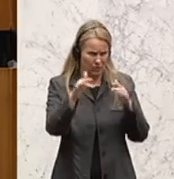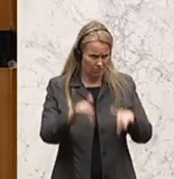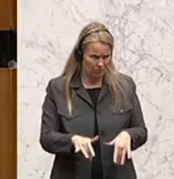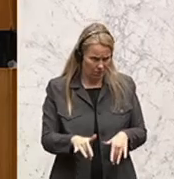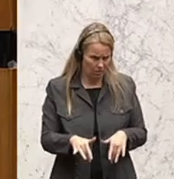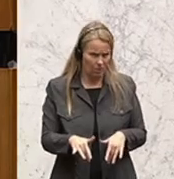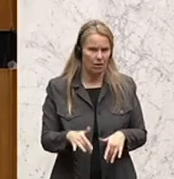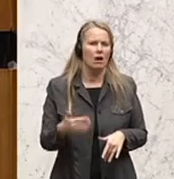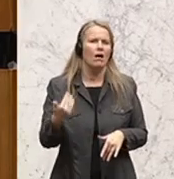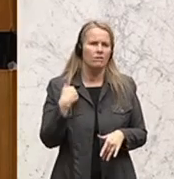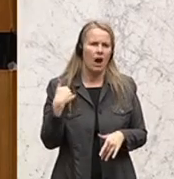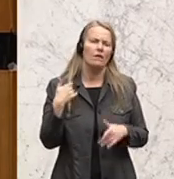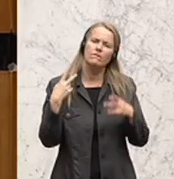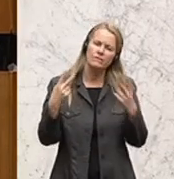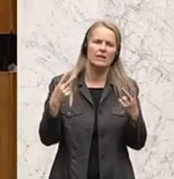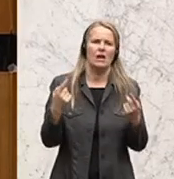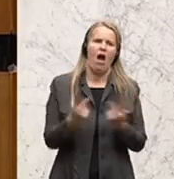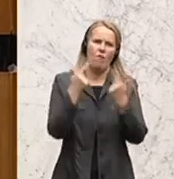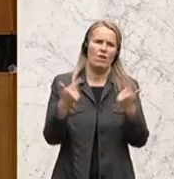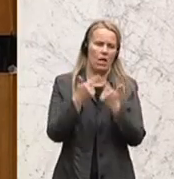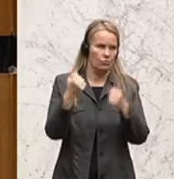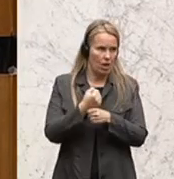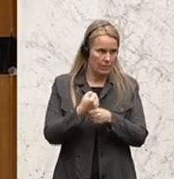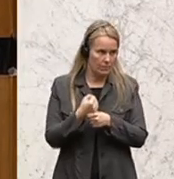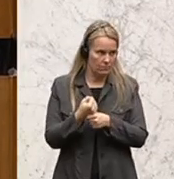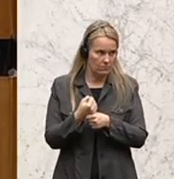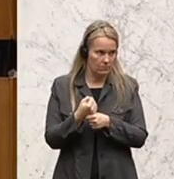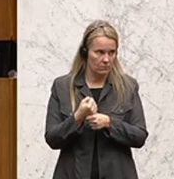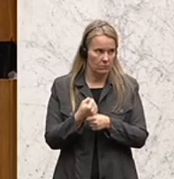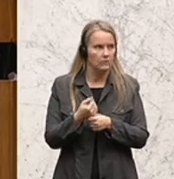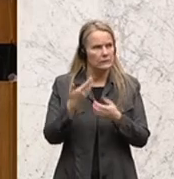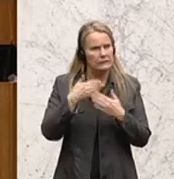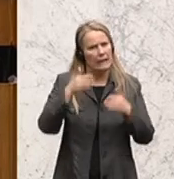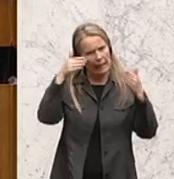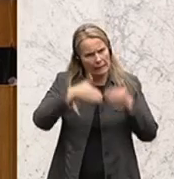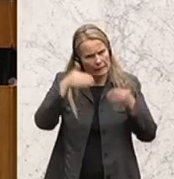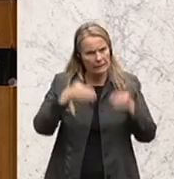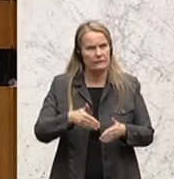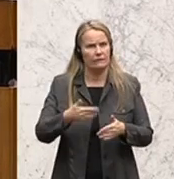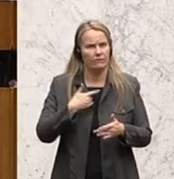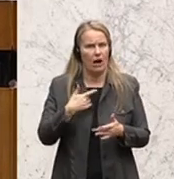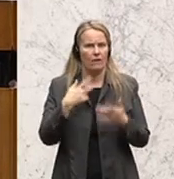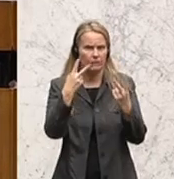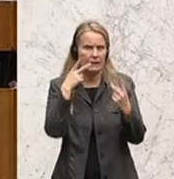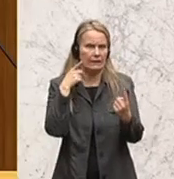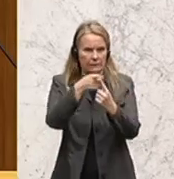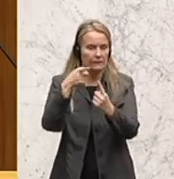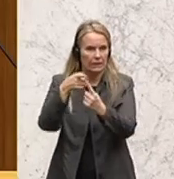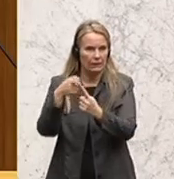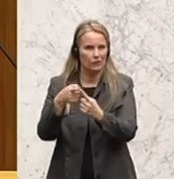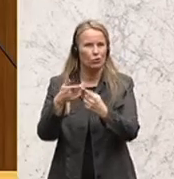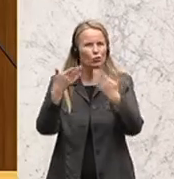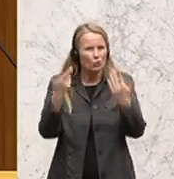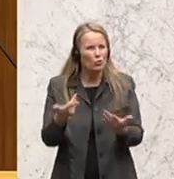sich sehr vehement der Aufklärungsarbeit verschrieben hatten und diese auch sehr intensiv immer wieder betrieben haben, diesem